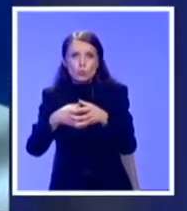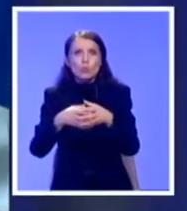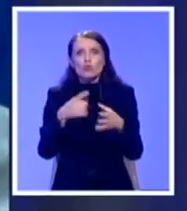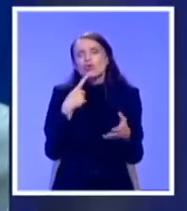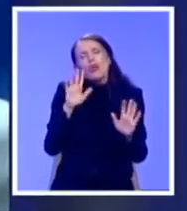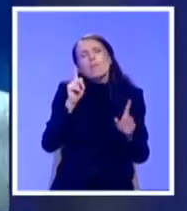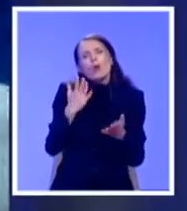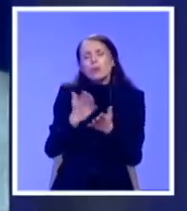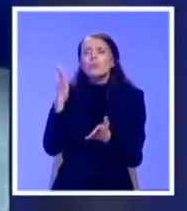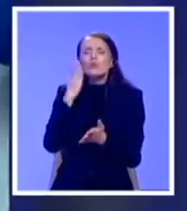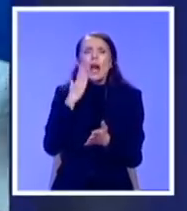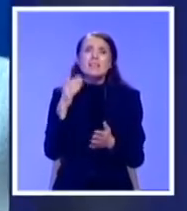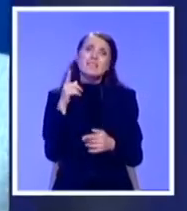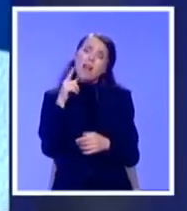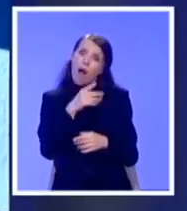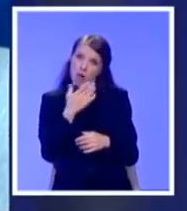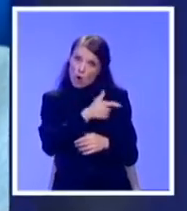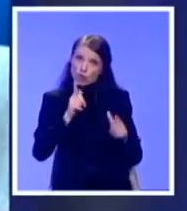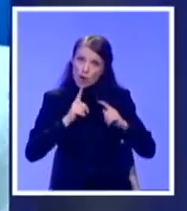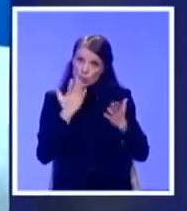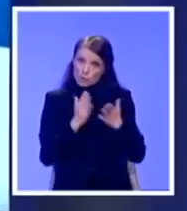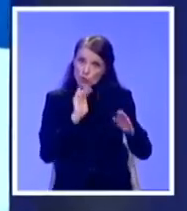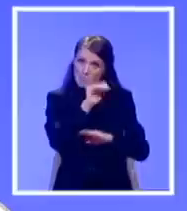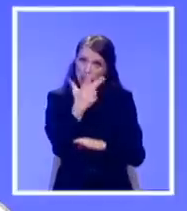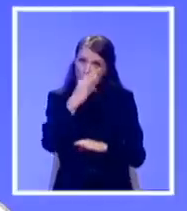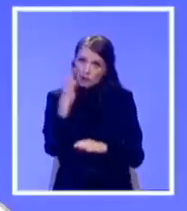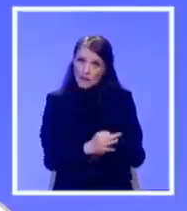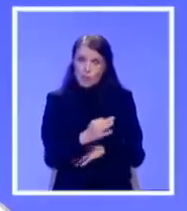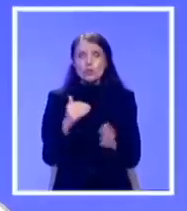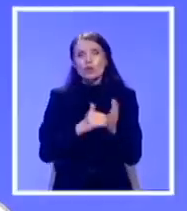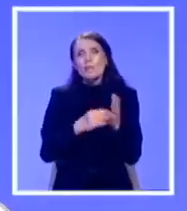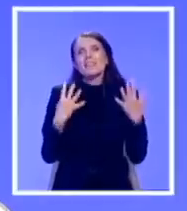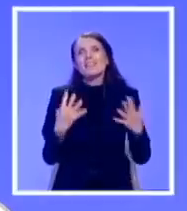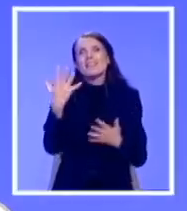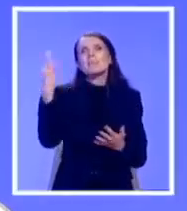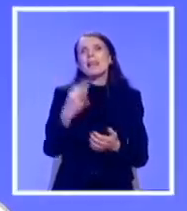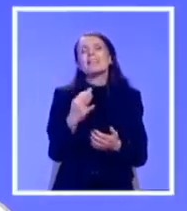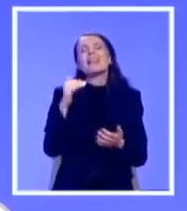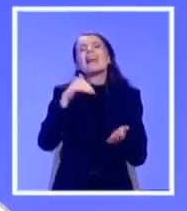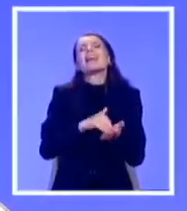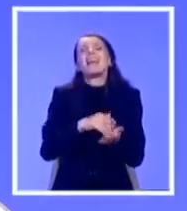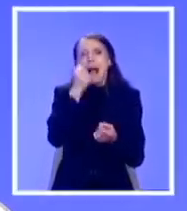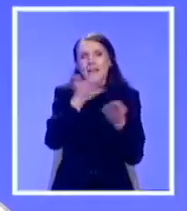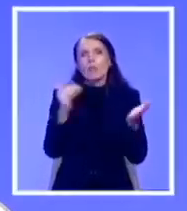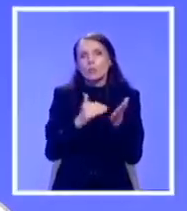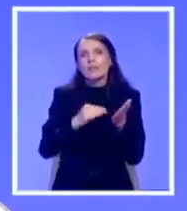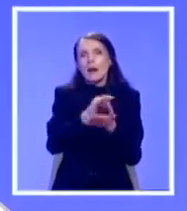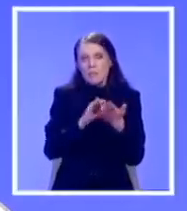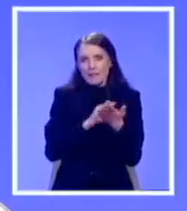Kažu da je potrebno oko 95.000 glasova, ako izađe 50% ljudi. Znam, ne bavite se, rekli ste, ali Ne, ne, ne, nisam čak na mislio.